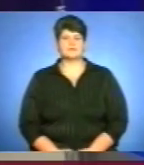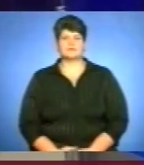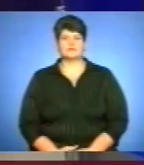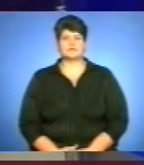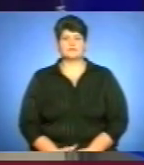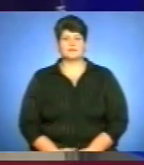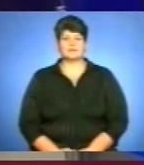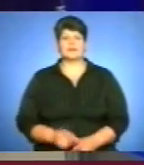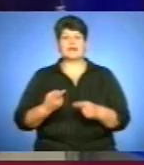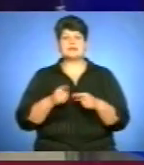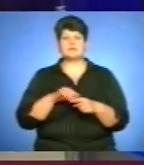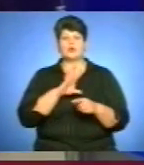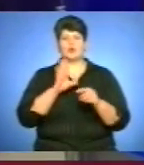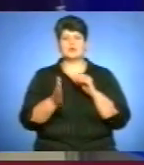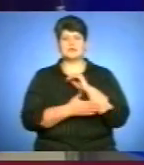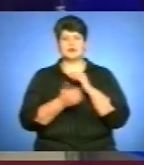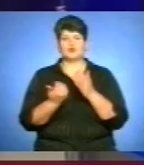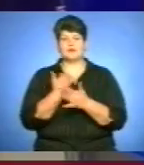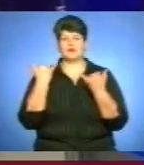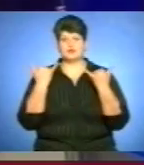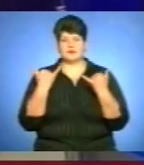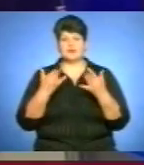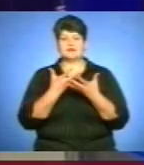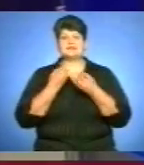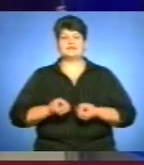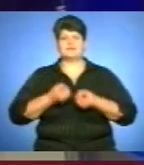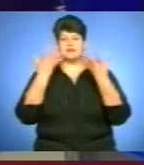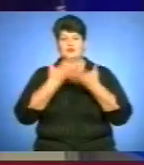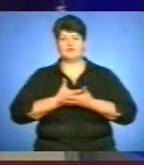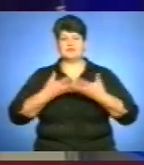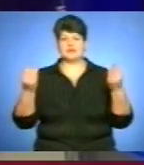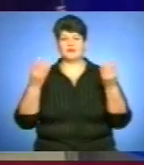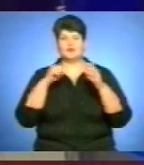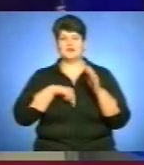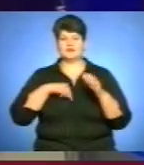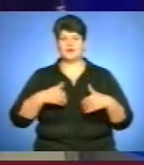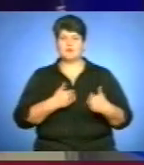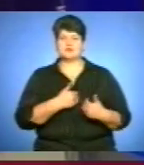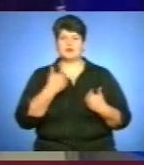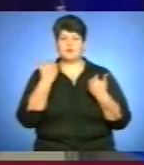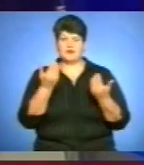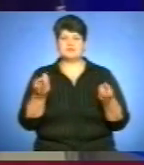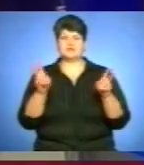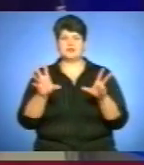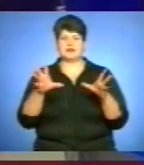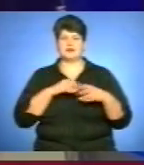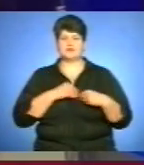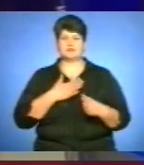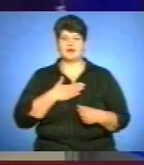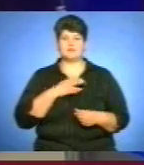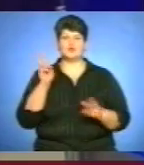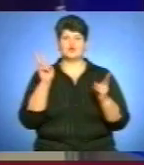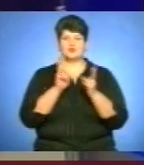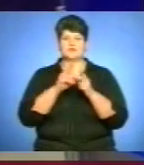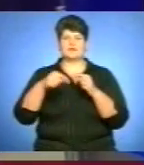Це була остання новина на сьогодні. Світлого весняного настрою бажає вам канал ТТБ. Залишайтеся разом з нами і до зустрічі у